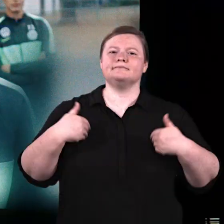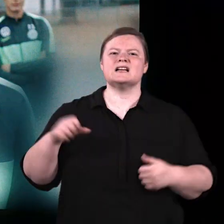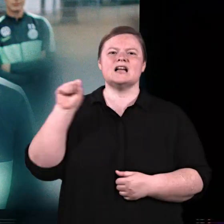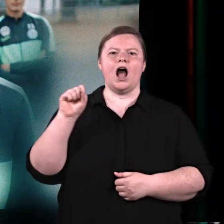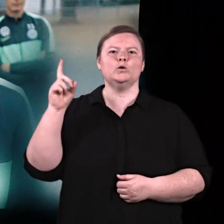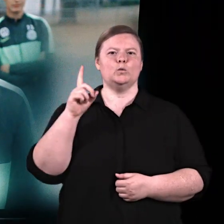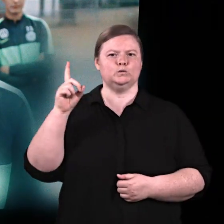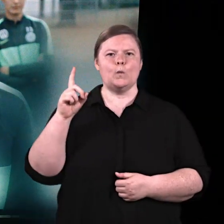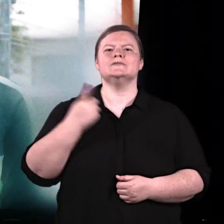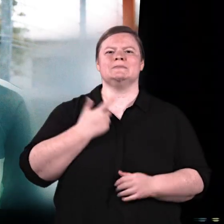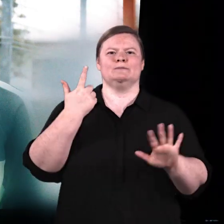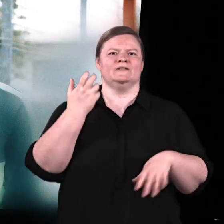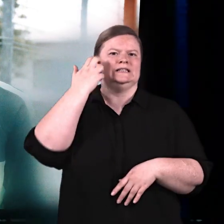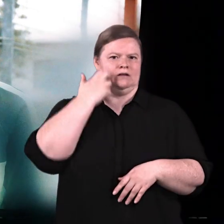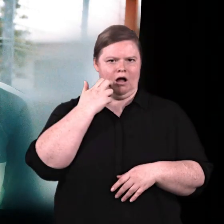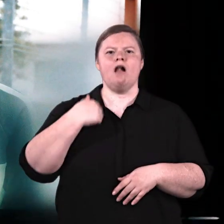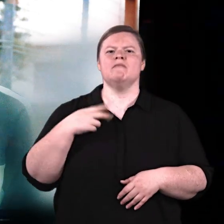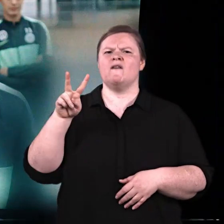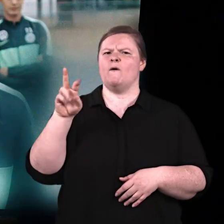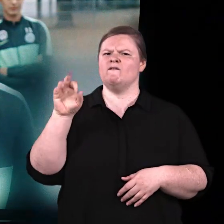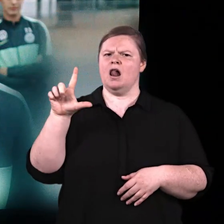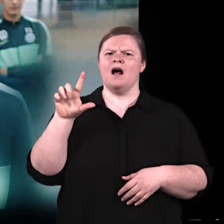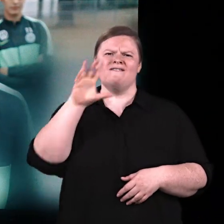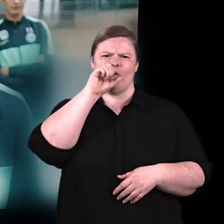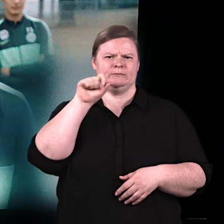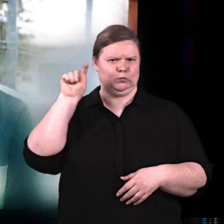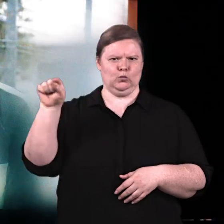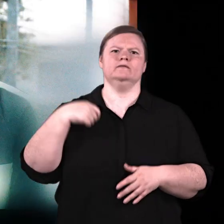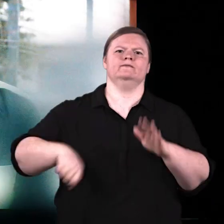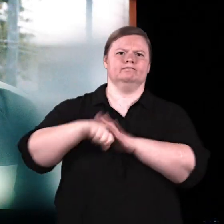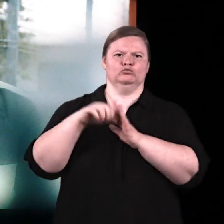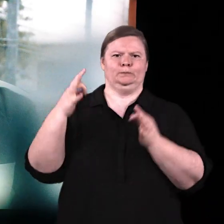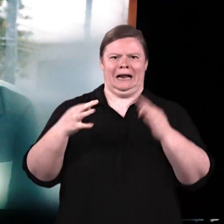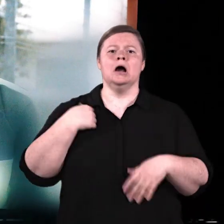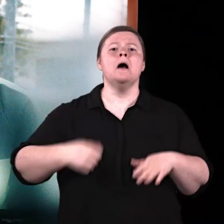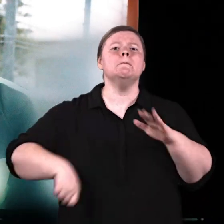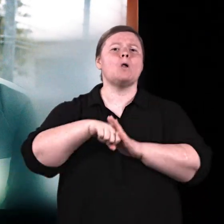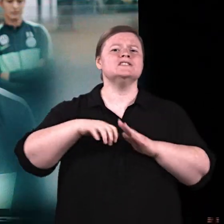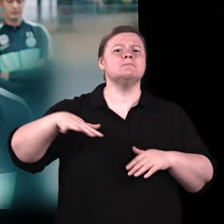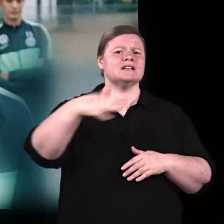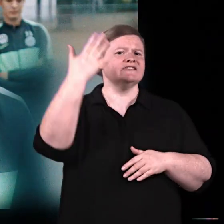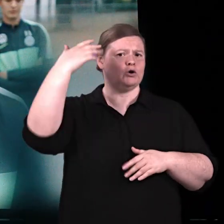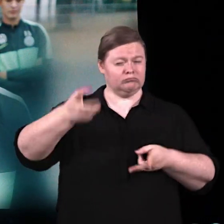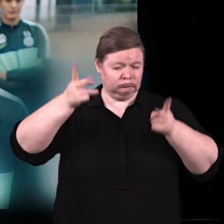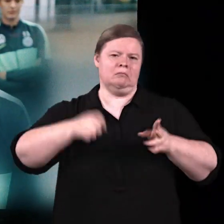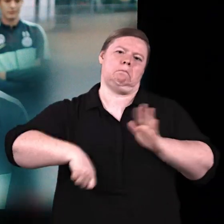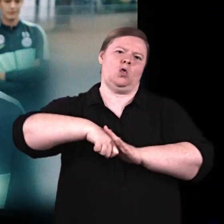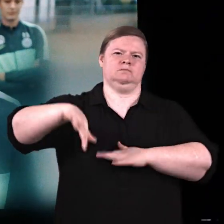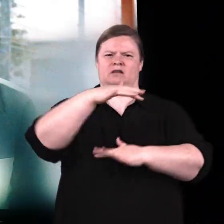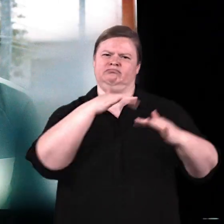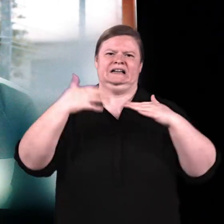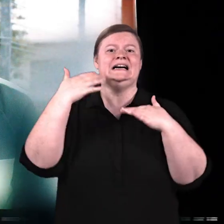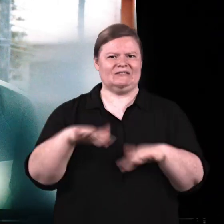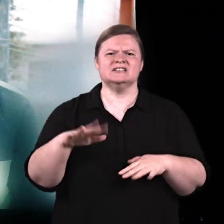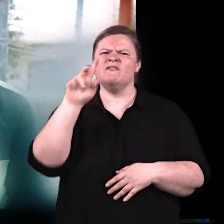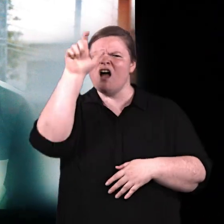Mein Name ist Sarah Dawson. Ich bin 27 Jahre alt, spiele beim VfL Wolfsburg. Mein Bolzplatz früher war auch wirklich ein Bolzplatz.